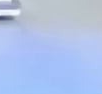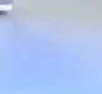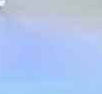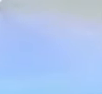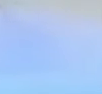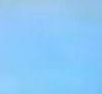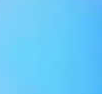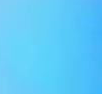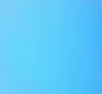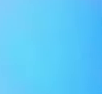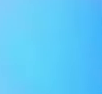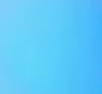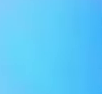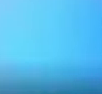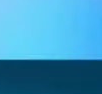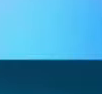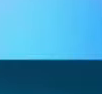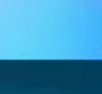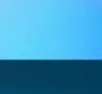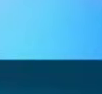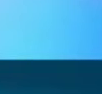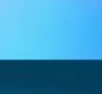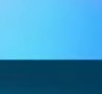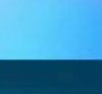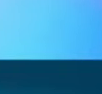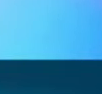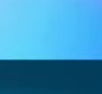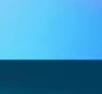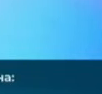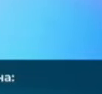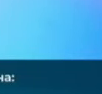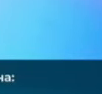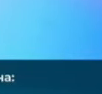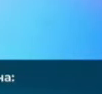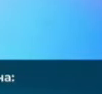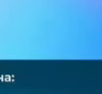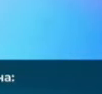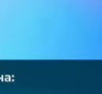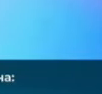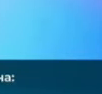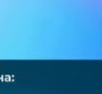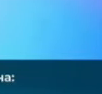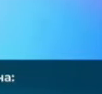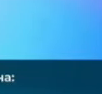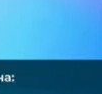Субтитры подогнал «Симон»